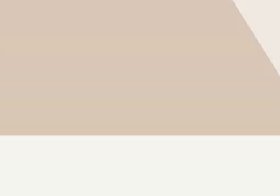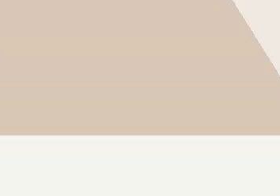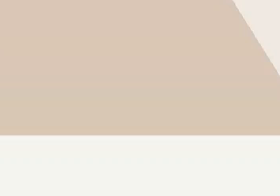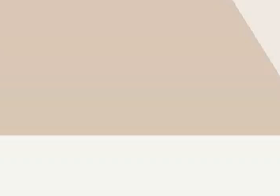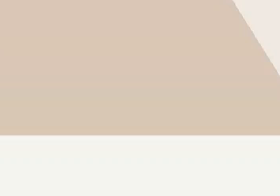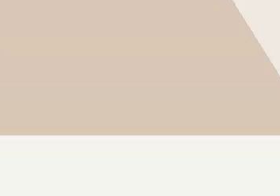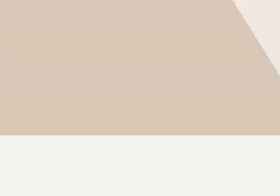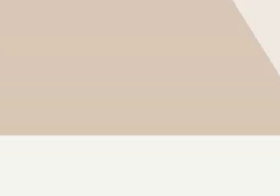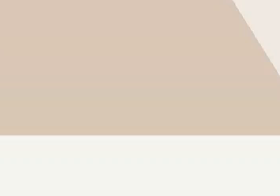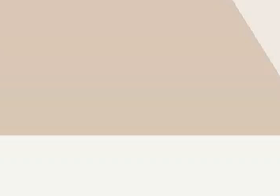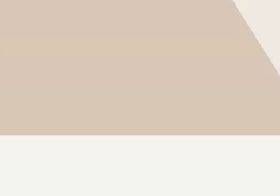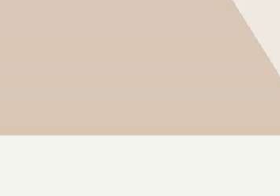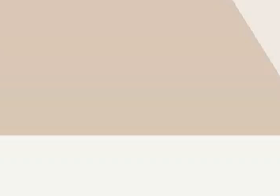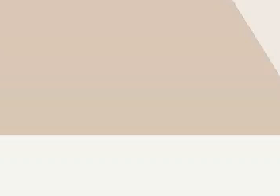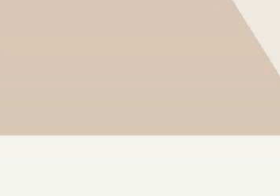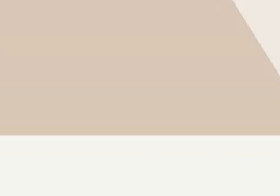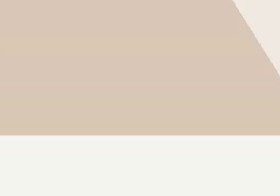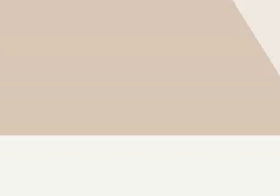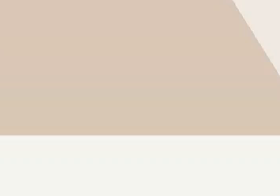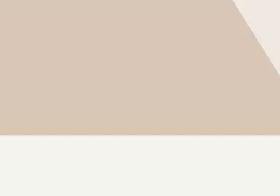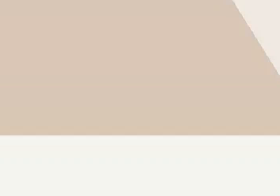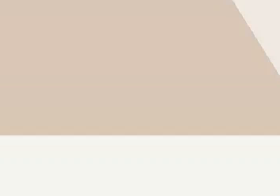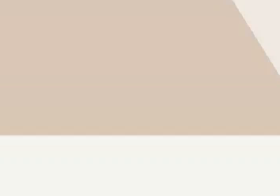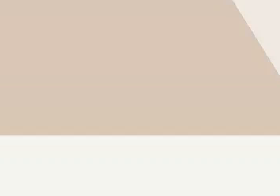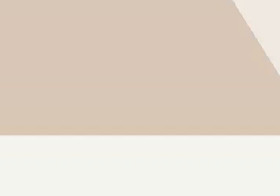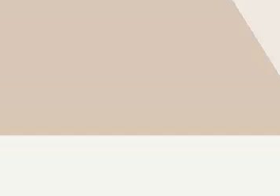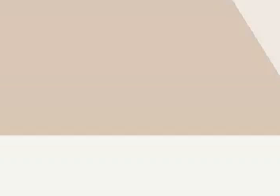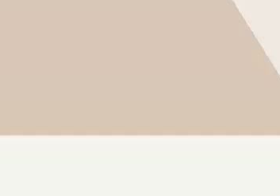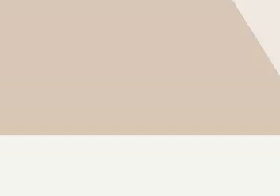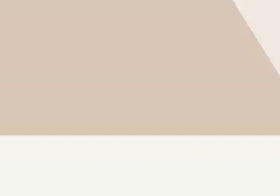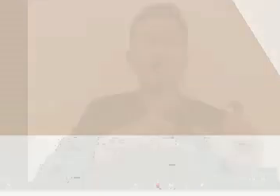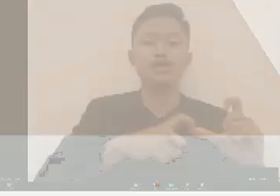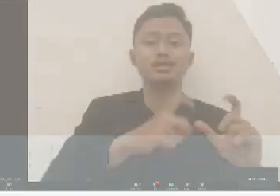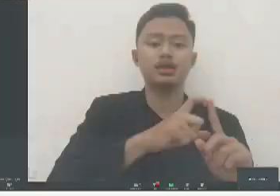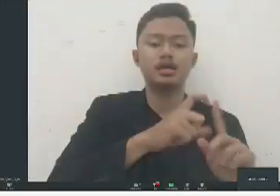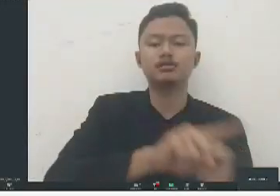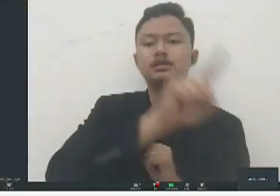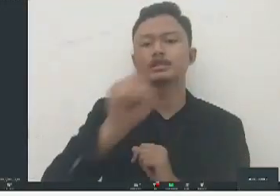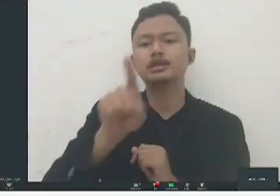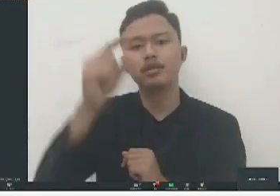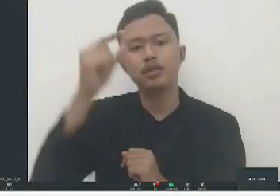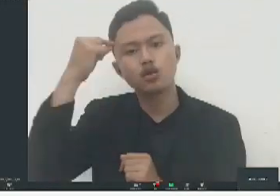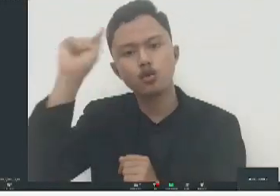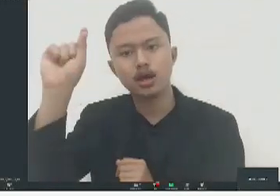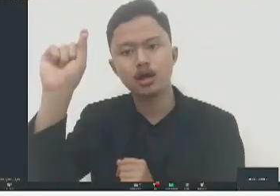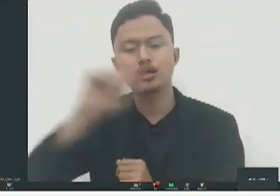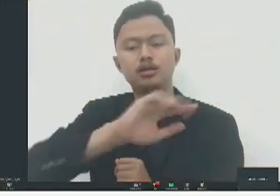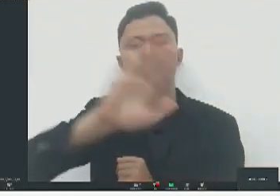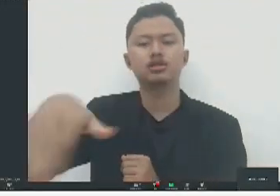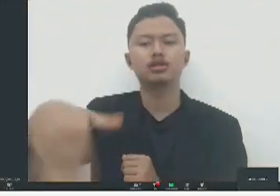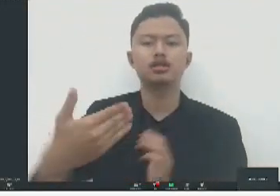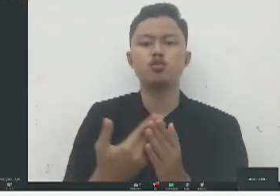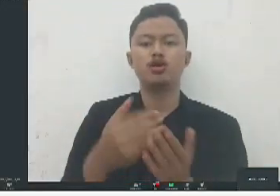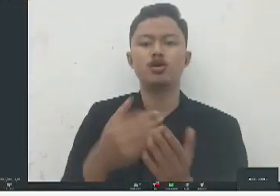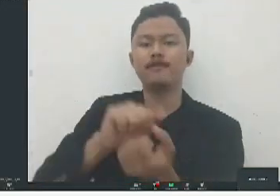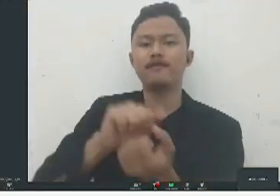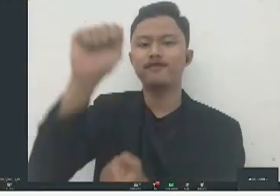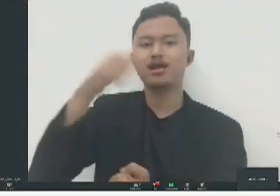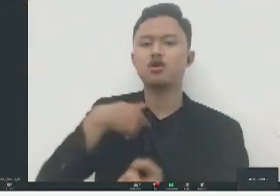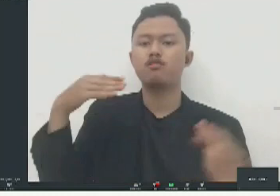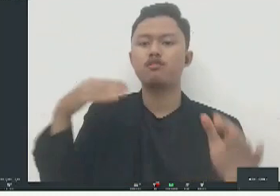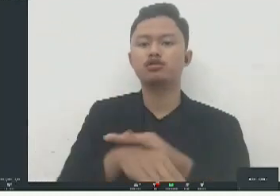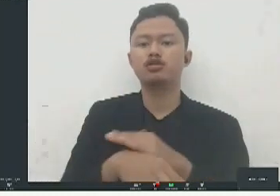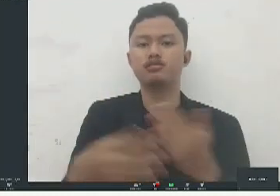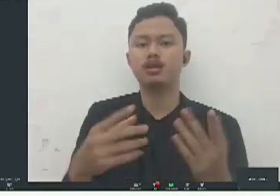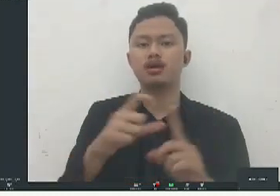scan KTP ijasa pokoknya dari SD sampai kuliah sampai sertifikat semua itu saya masukkan di akun Dropbox atau di